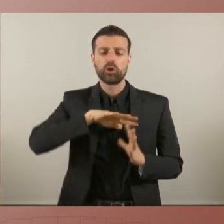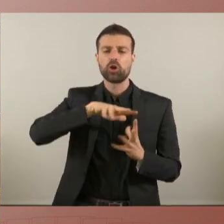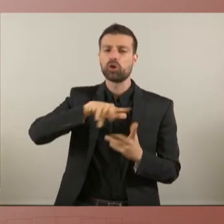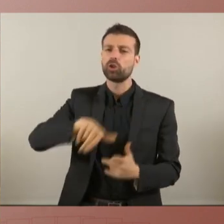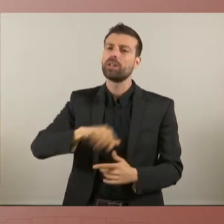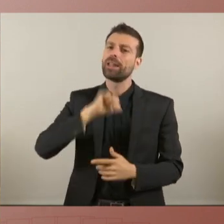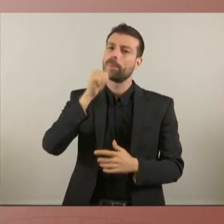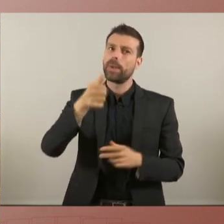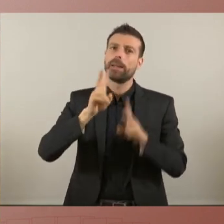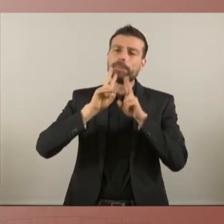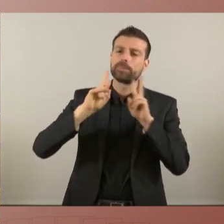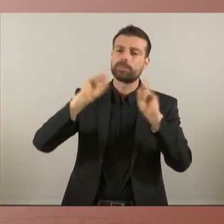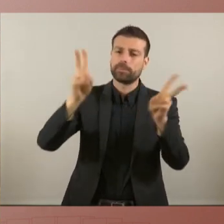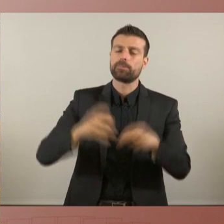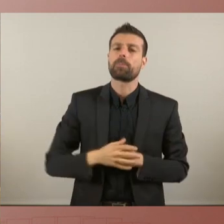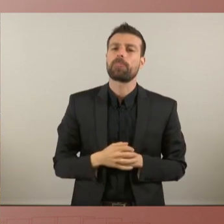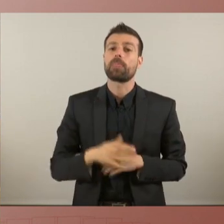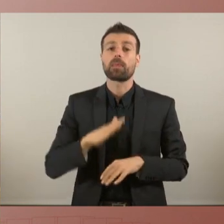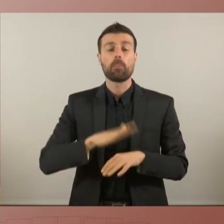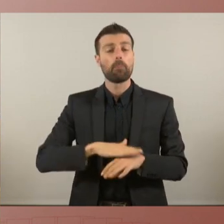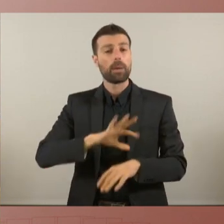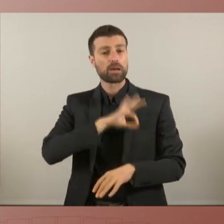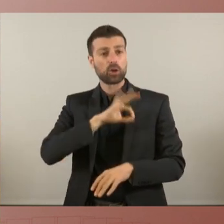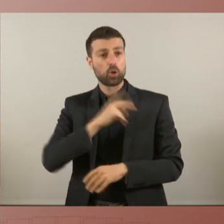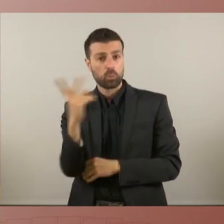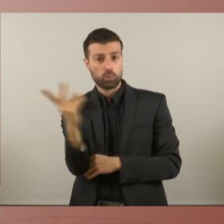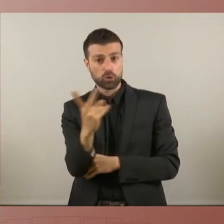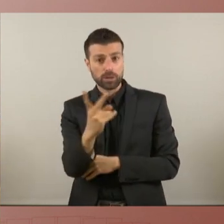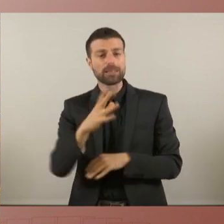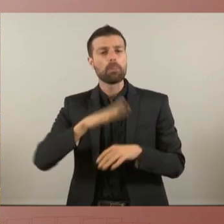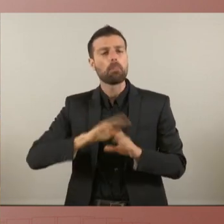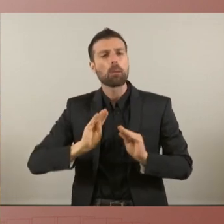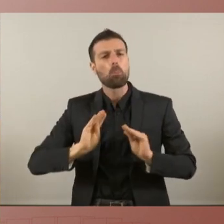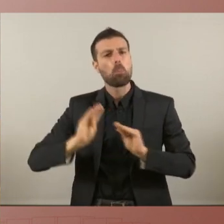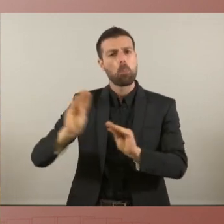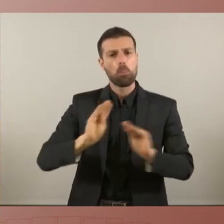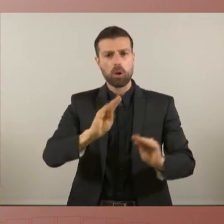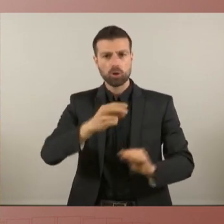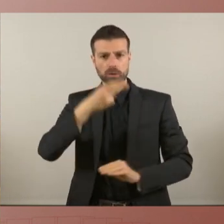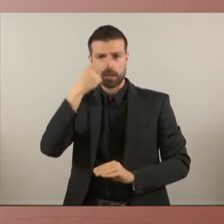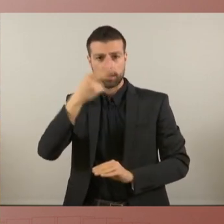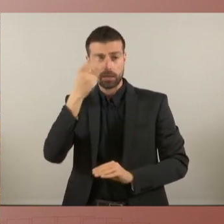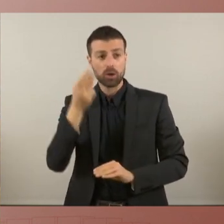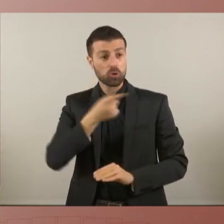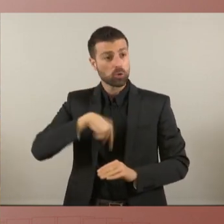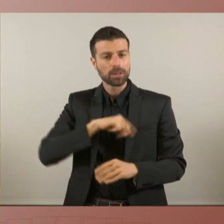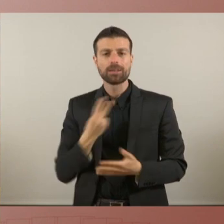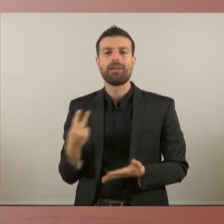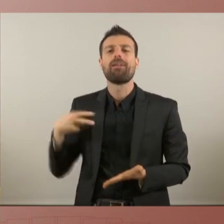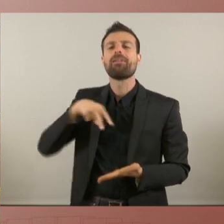per vostès per vostès i pels interessos que defensen seguim d'en peus